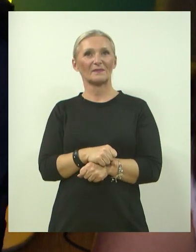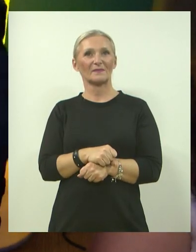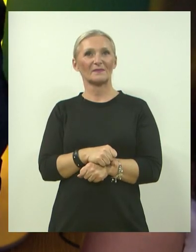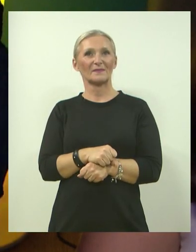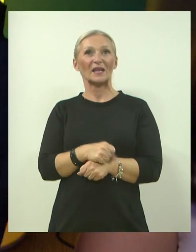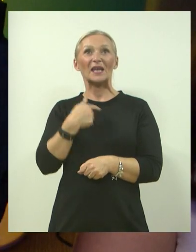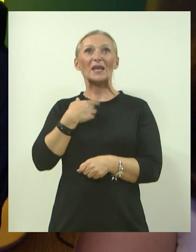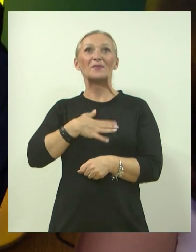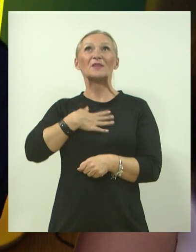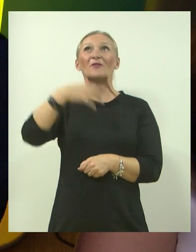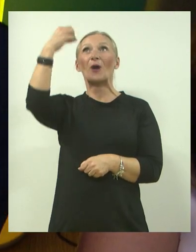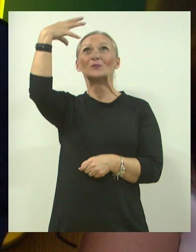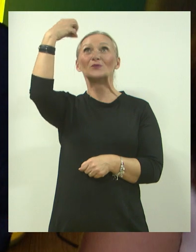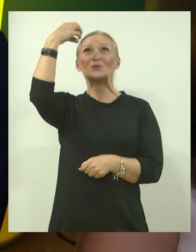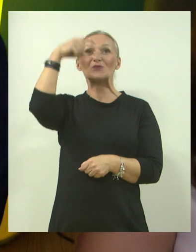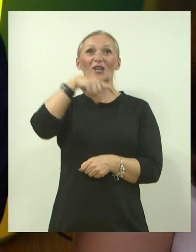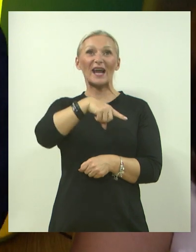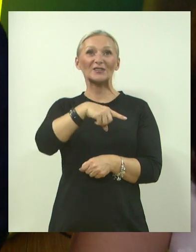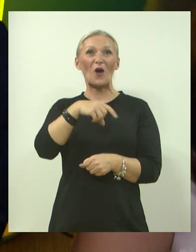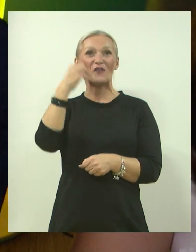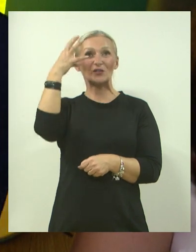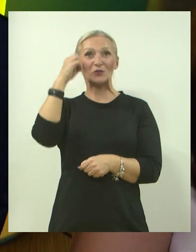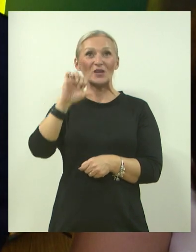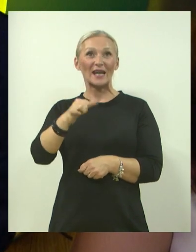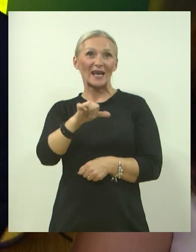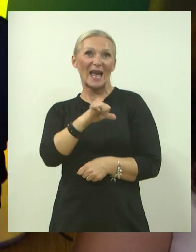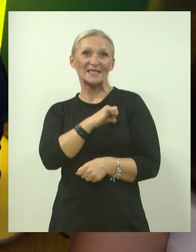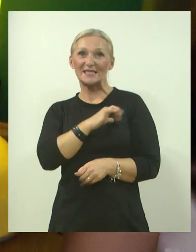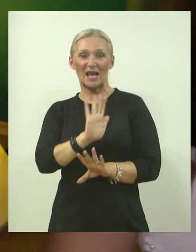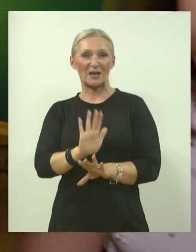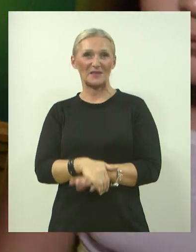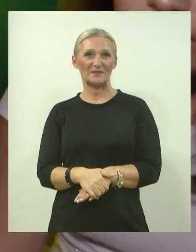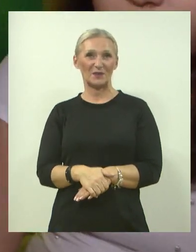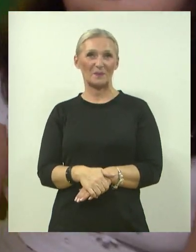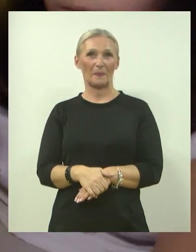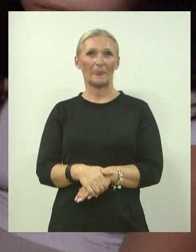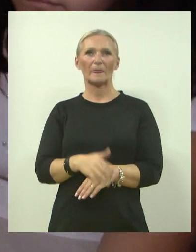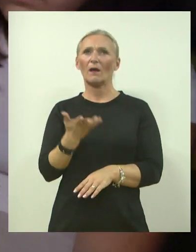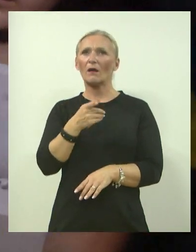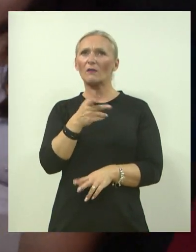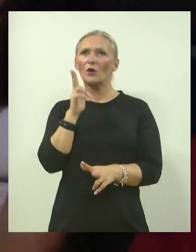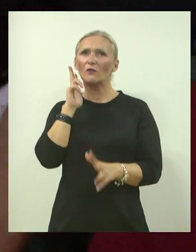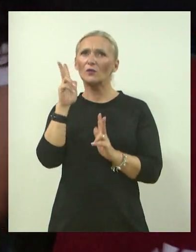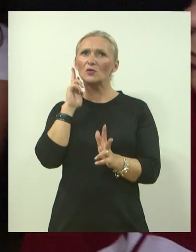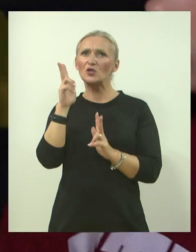Tuširati se, da u ovom tušu. To ti je najzanimljivije? Da. A kakvi su ovi zvukovi?